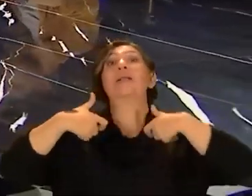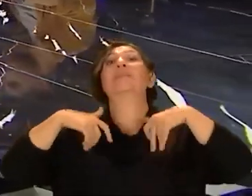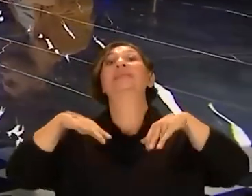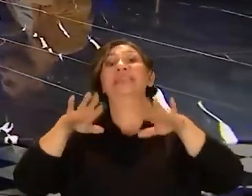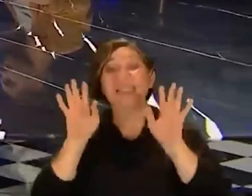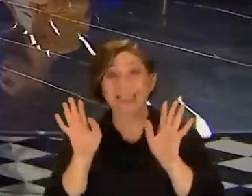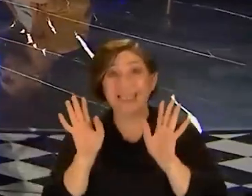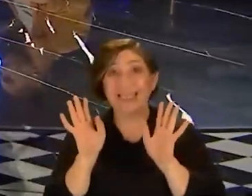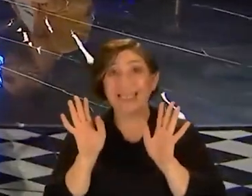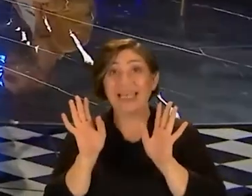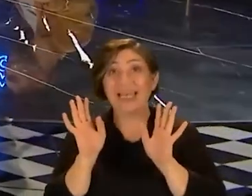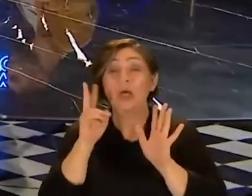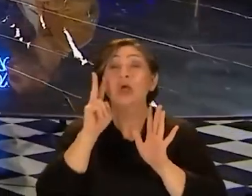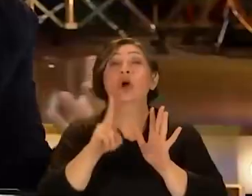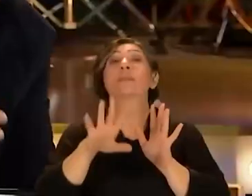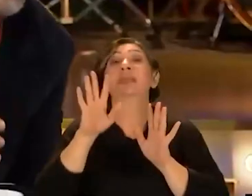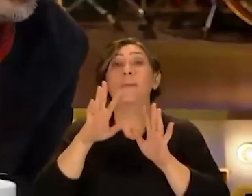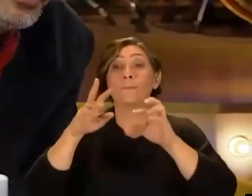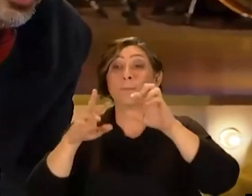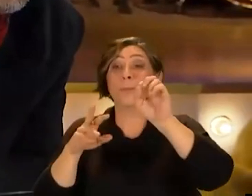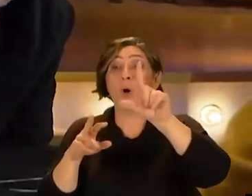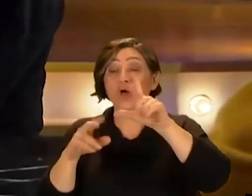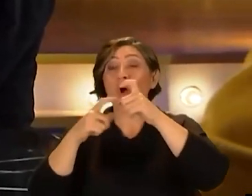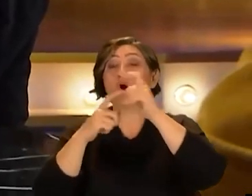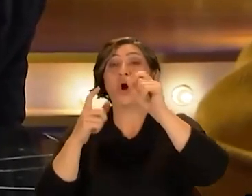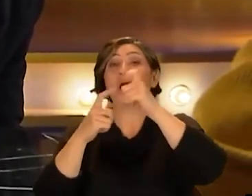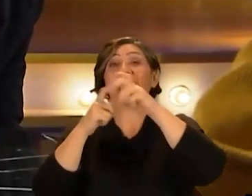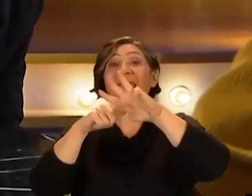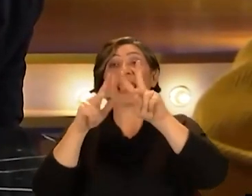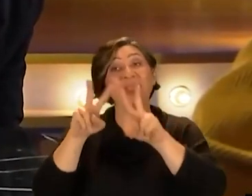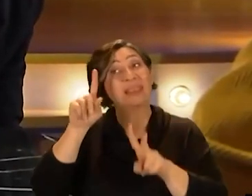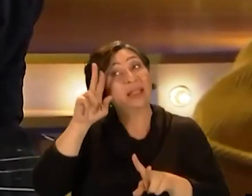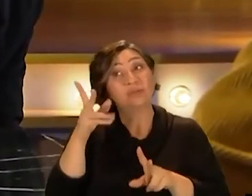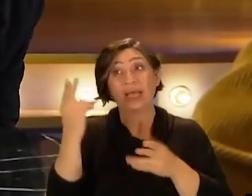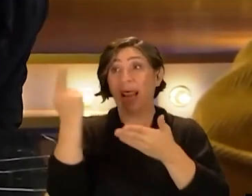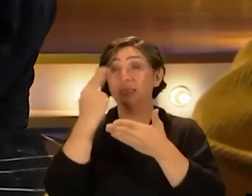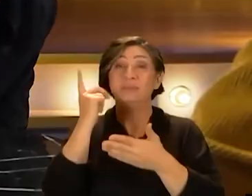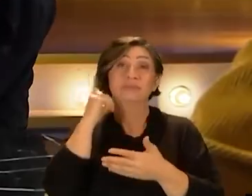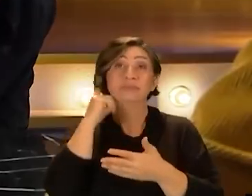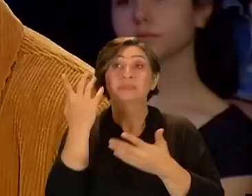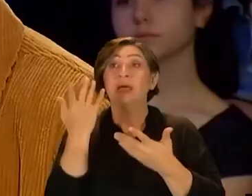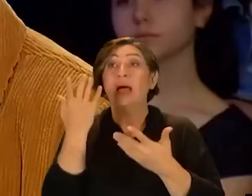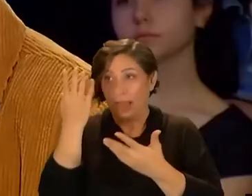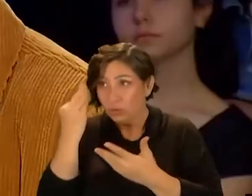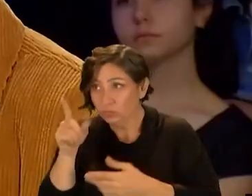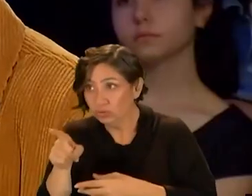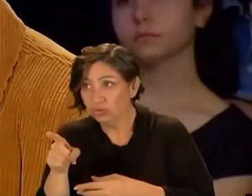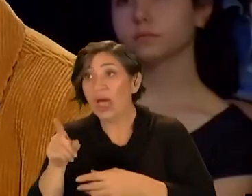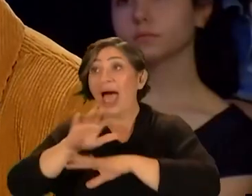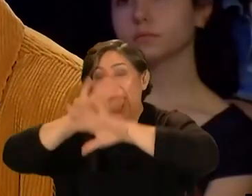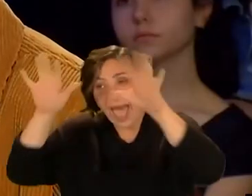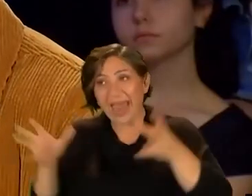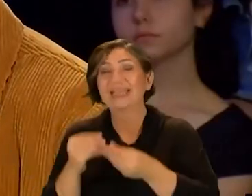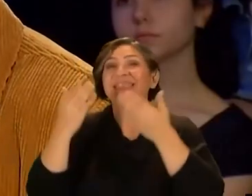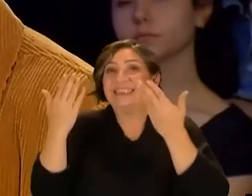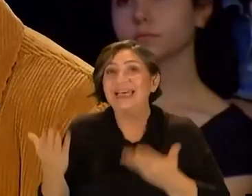resimlerin üzerine onları görmeseydik Paul Gogen'i tanımıyor olacaktık anlatabiliyor muyum ne demek istediğimi yani